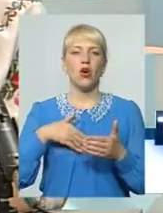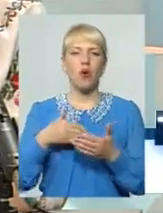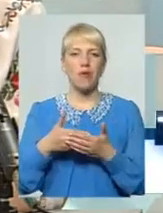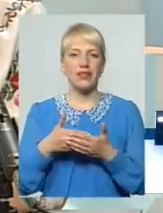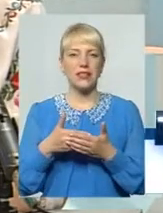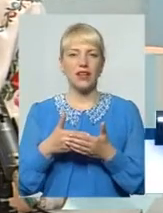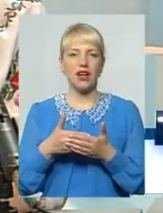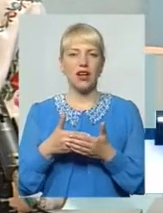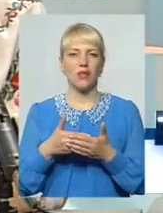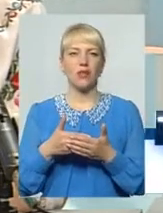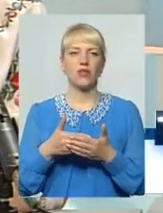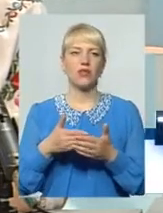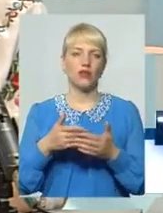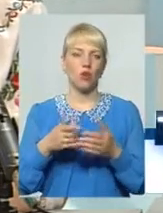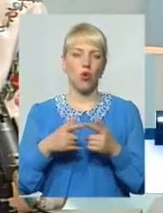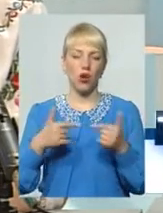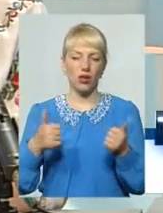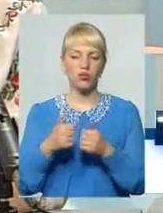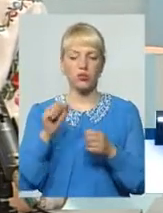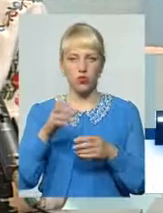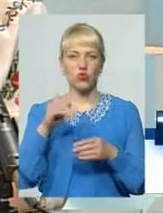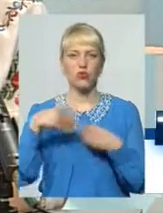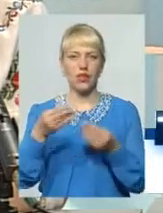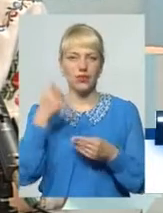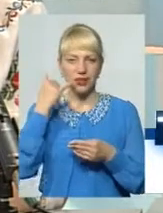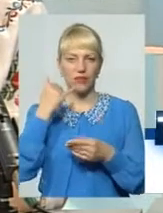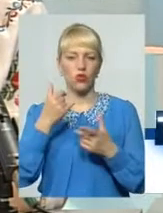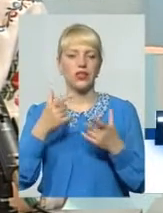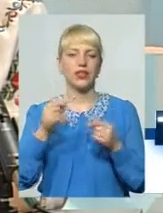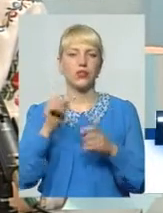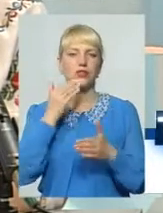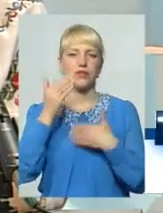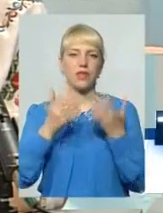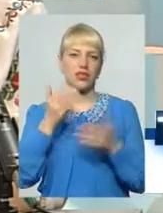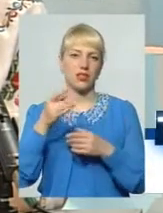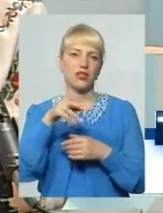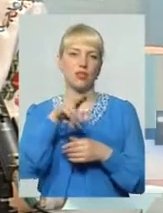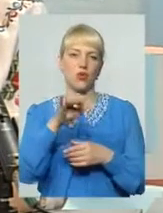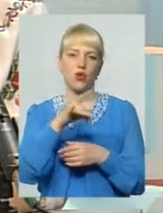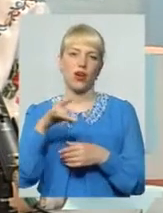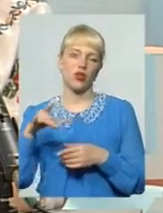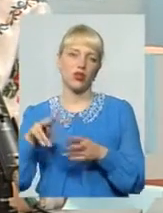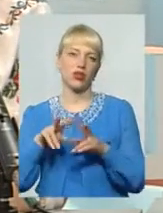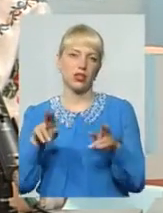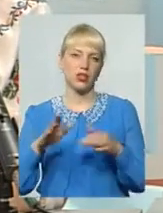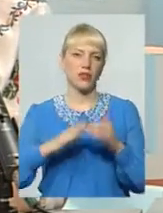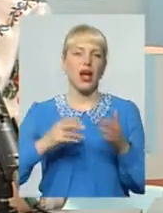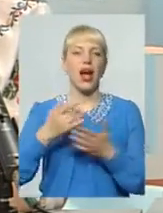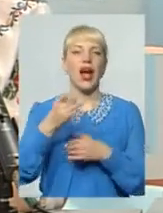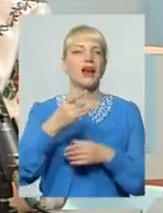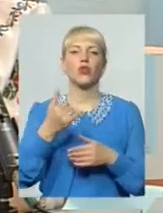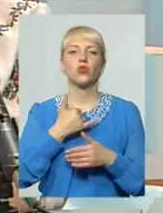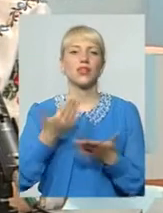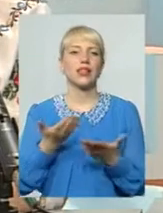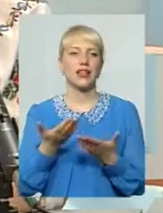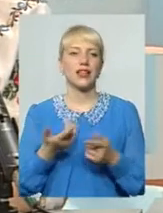Тобто можуть дати координати по районах, там де можна звертатися до подібних спеціалістів Які райони? Хоча, принаймні, на звідси